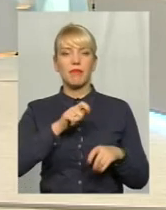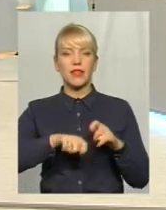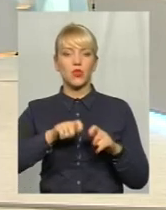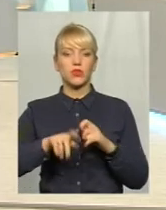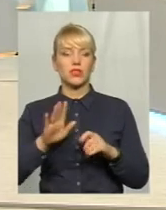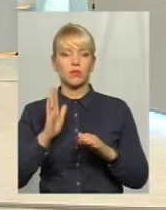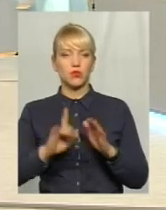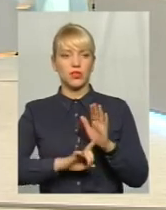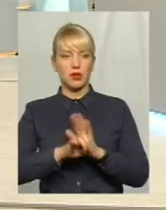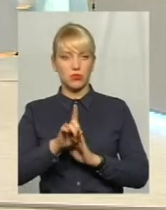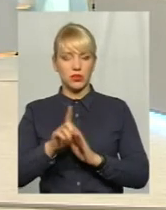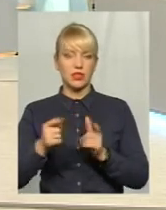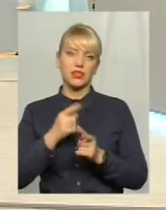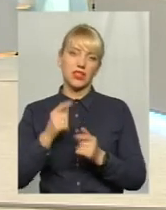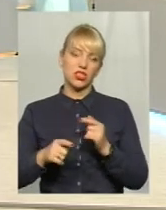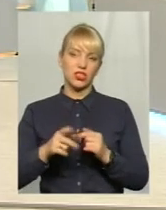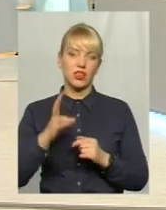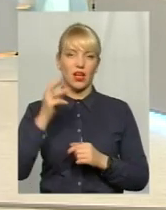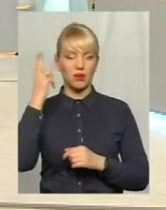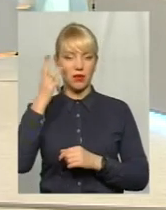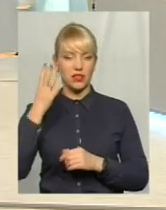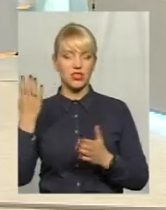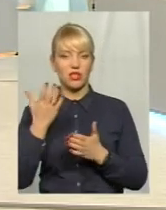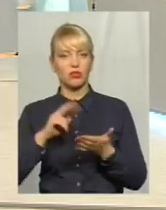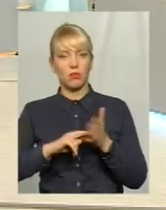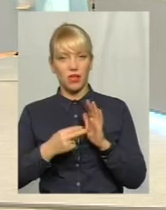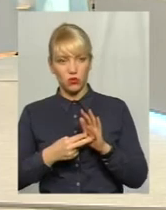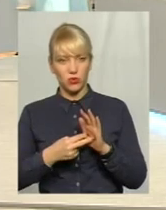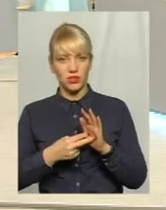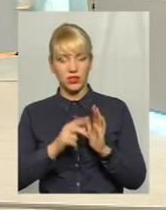запускатись, чи на Хмельниччині якось плануються?